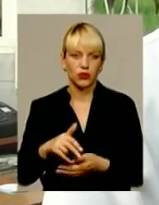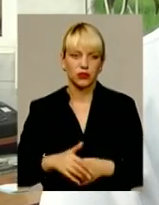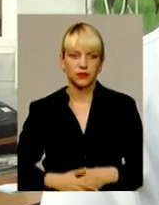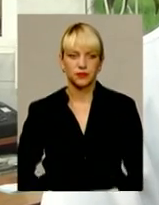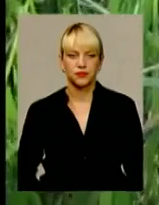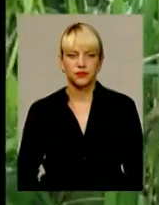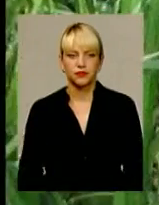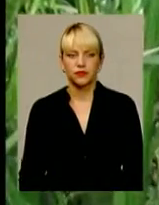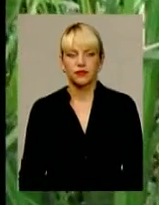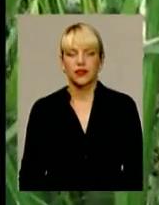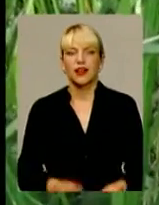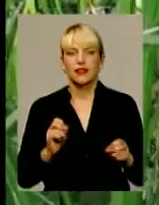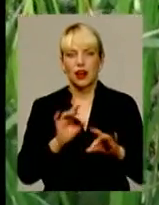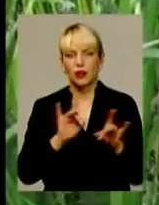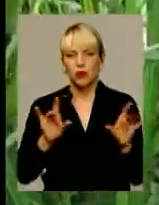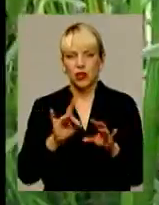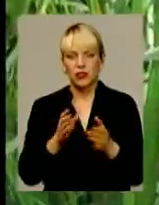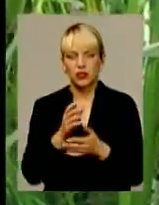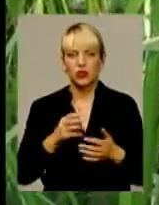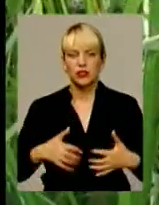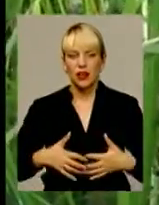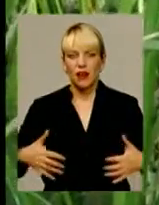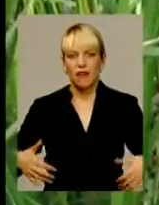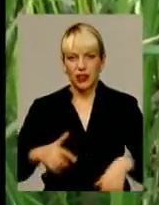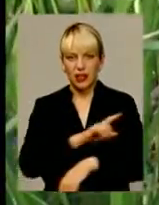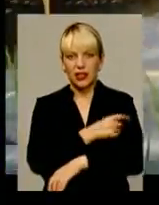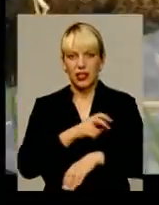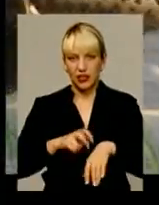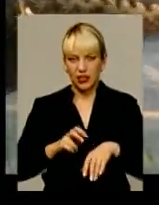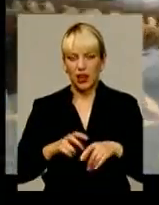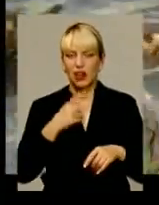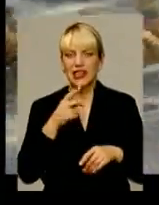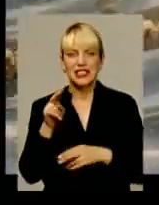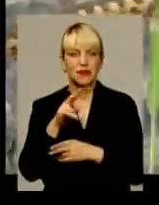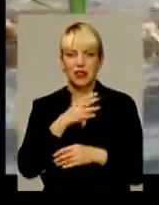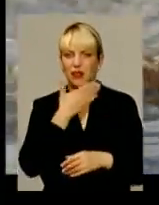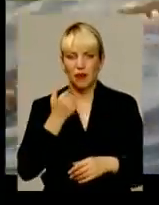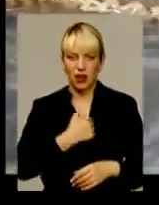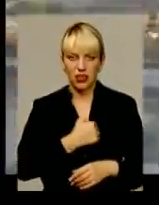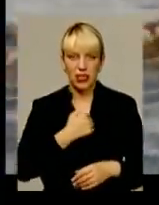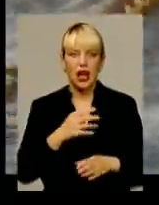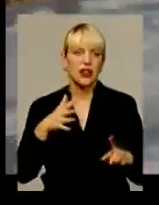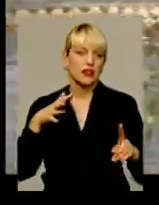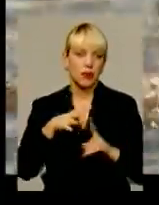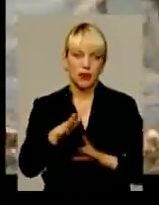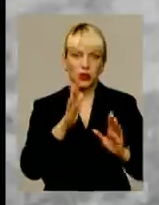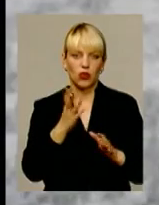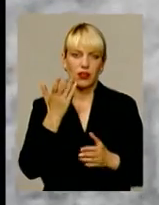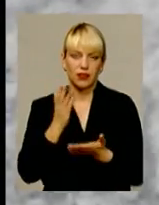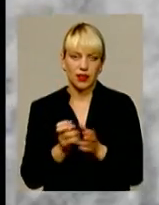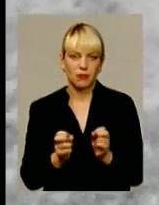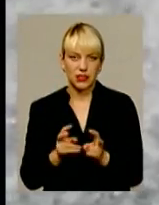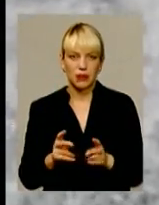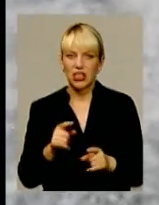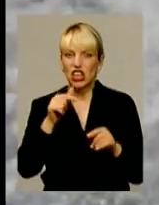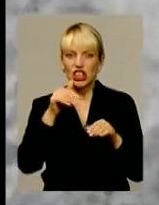людською діяльністю. Як пояснюють ветеринари, змії не агресивні і нападають лише, почувши небезпеку. Тому чіпати, а тим більше